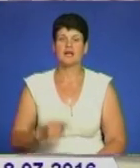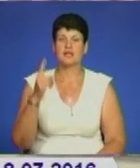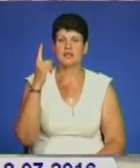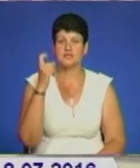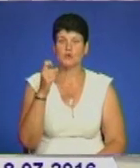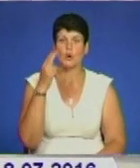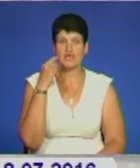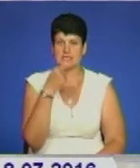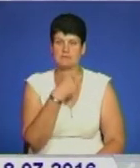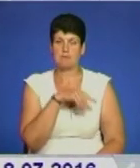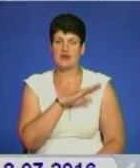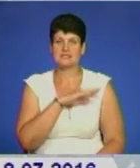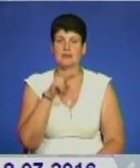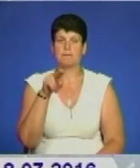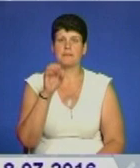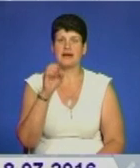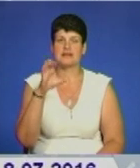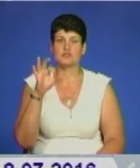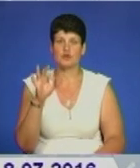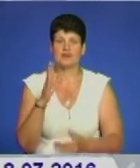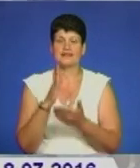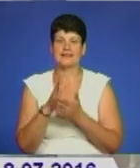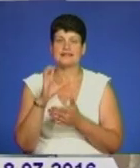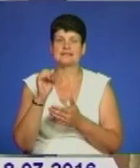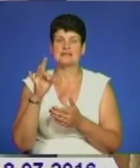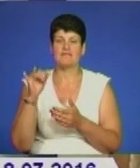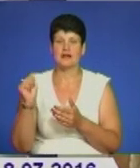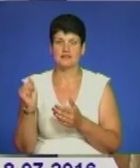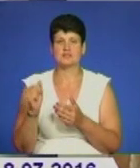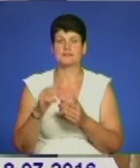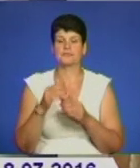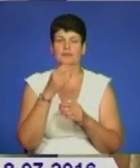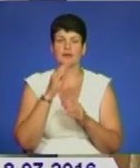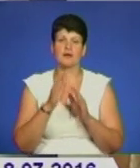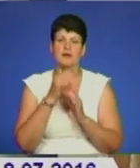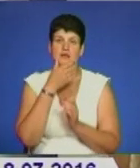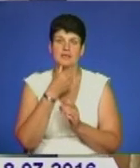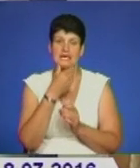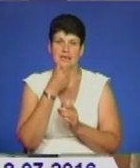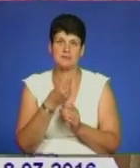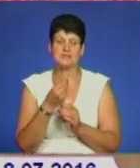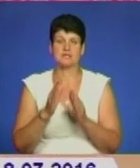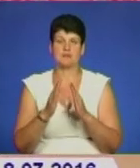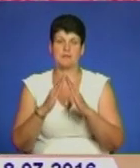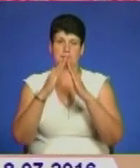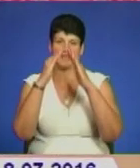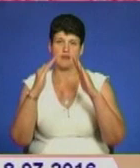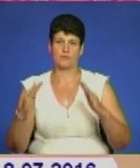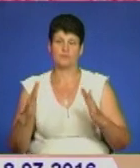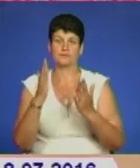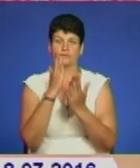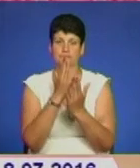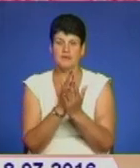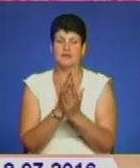песо упізнається сервантис – єгипетські функти із пірамідами. Гондурайська лемпіра названа з нагоди правителі